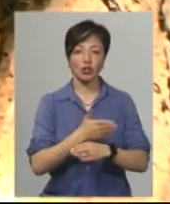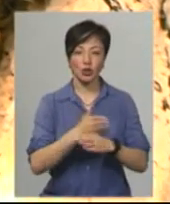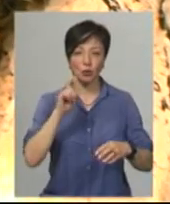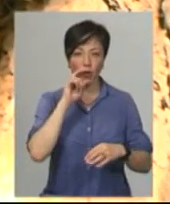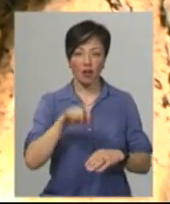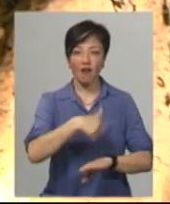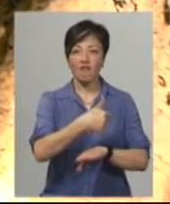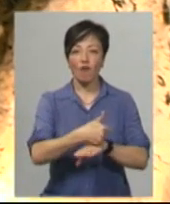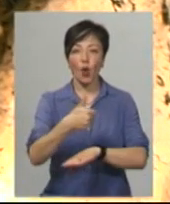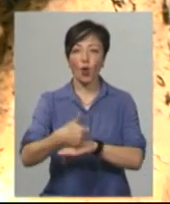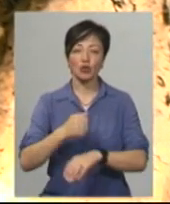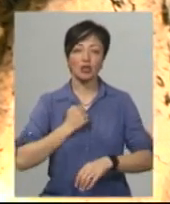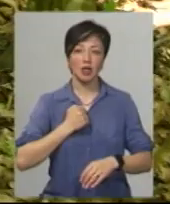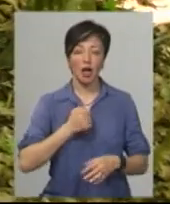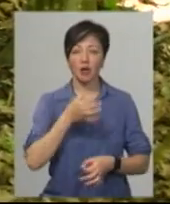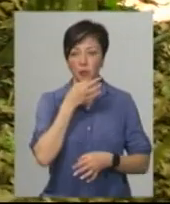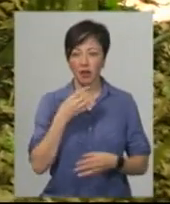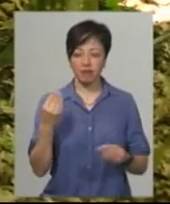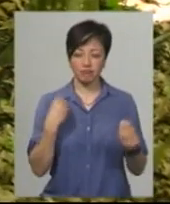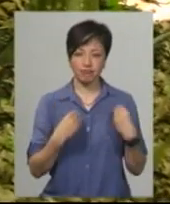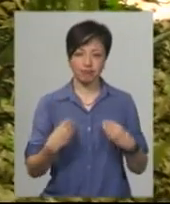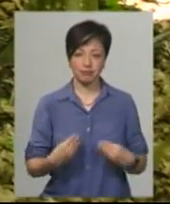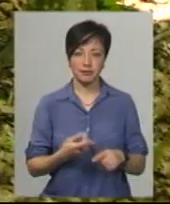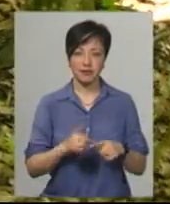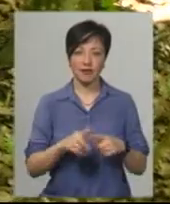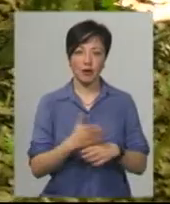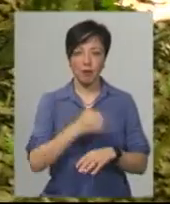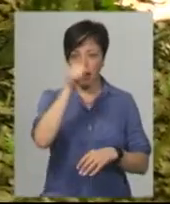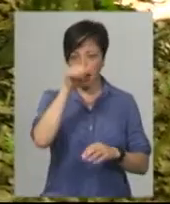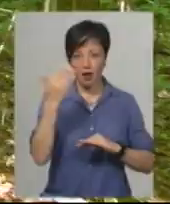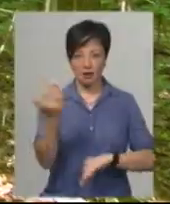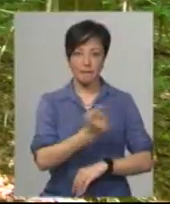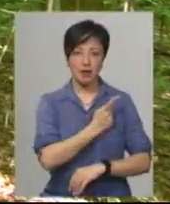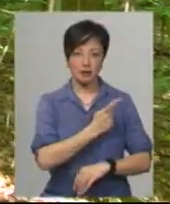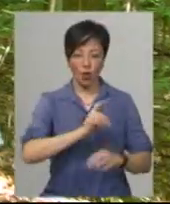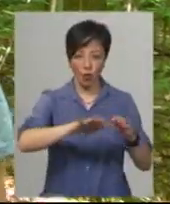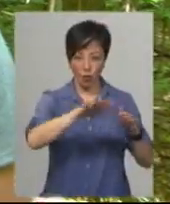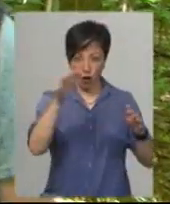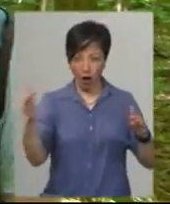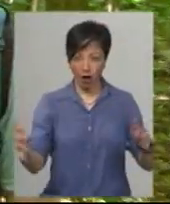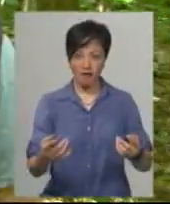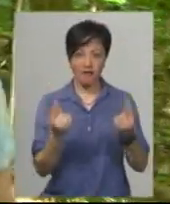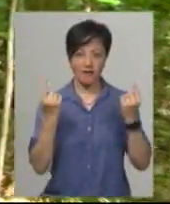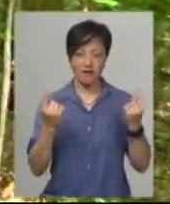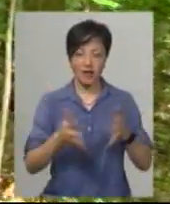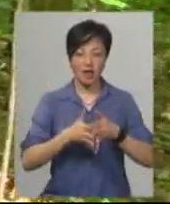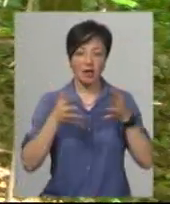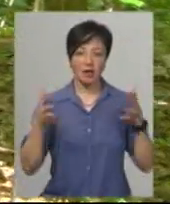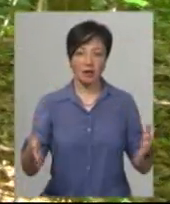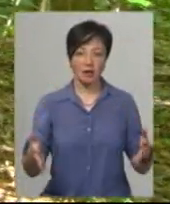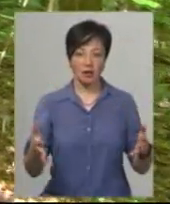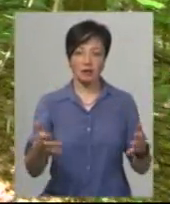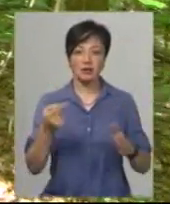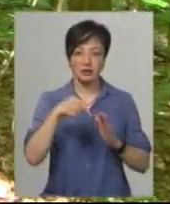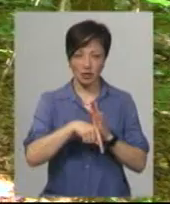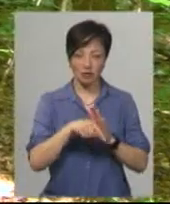Вожді любили носити ці вироби грецьких майстрів. Курган досить великий, це свідчить про його певну